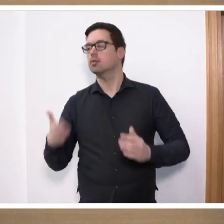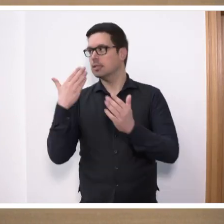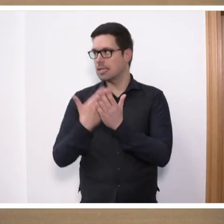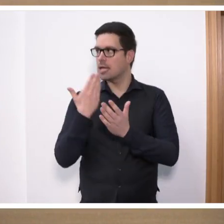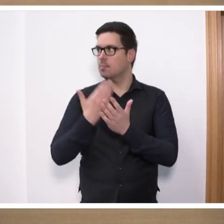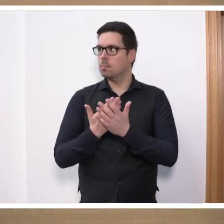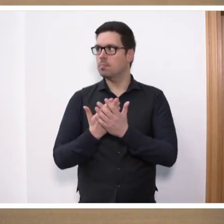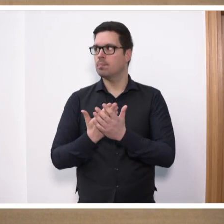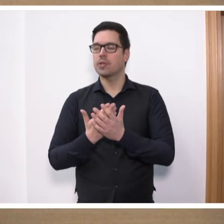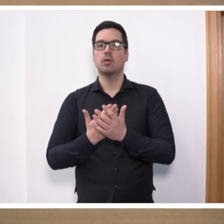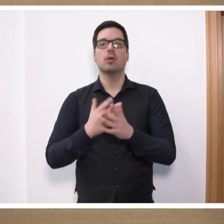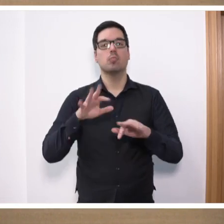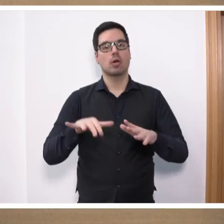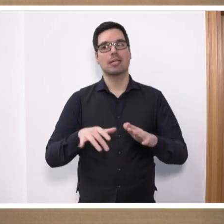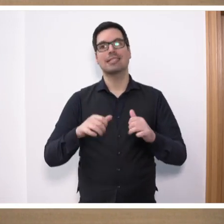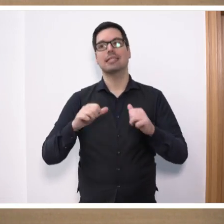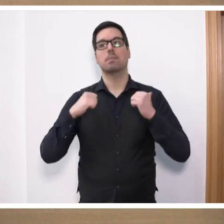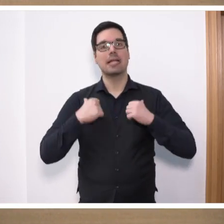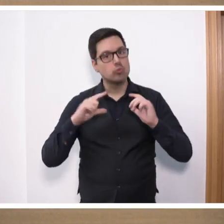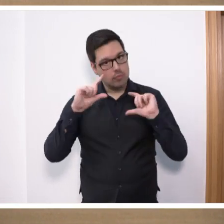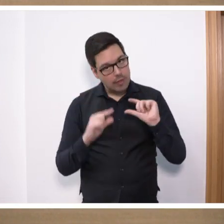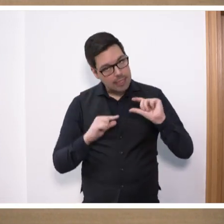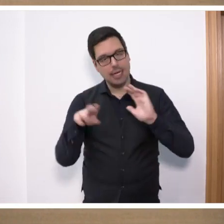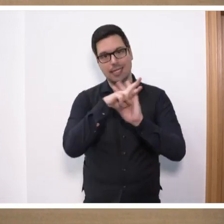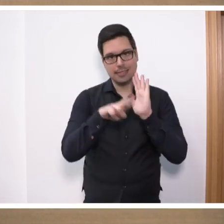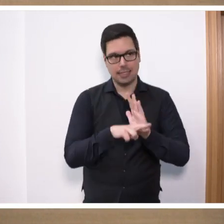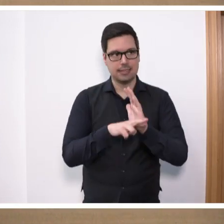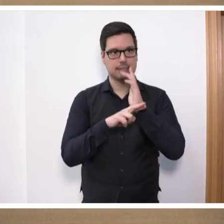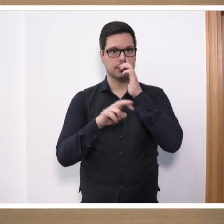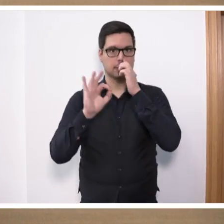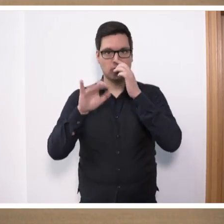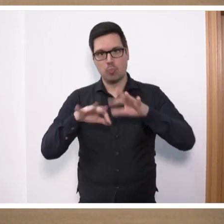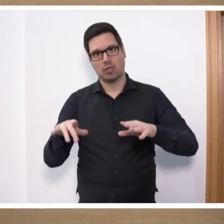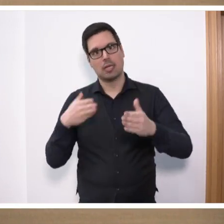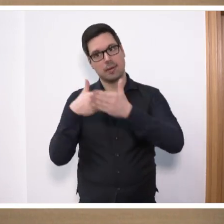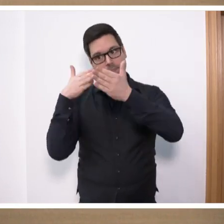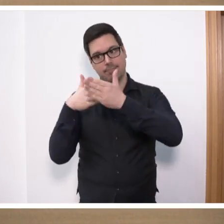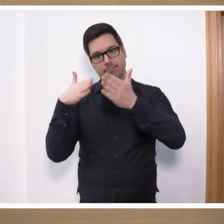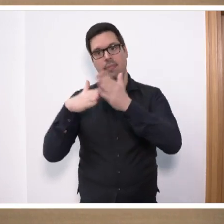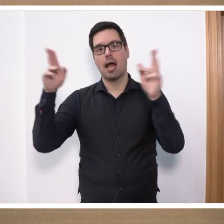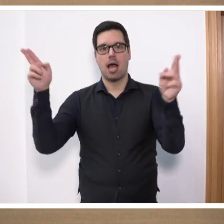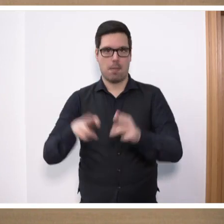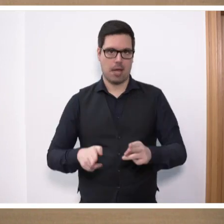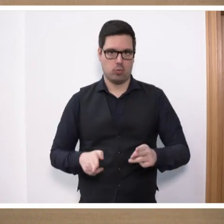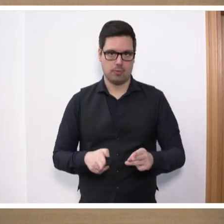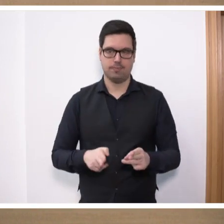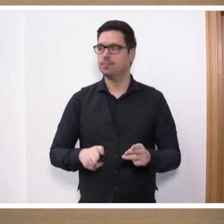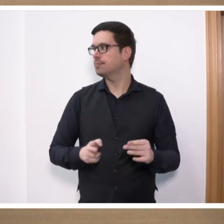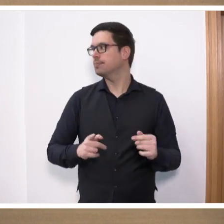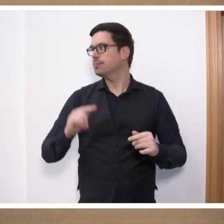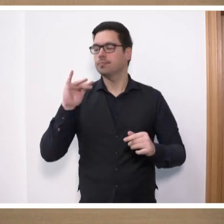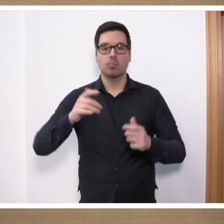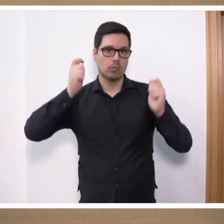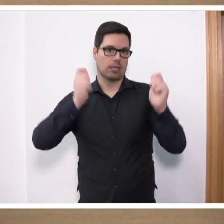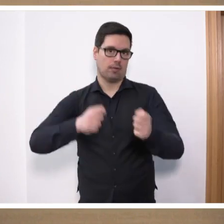Bürokratieentlastungsgesetz an verschiedenen Stellen an, um bürokratische Hürden abzubauen. Es ist notwendig, dass die